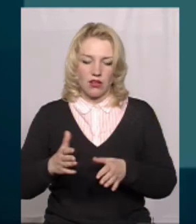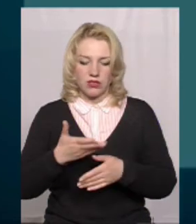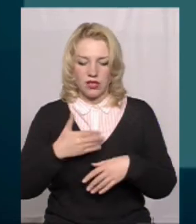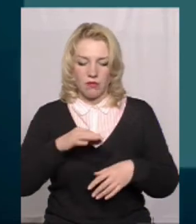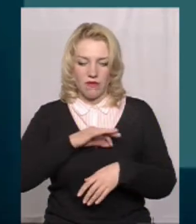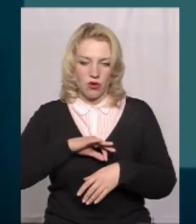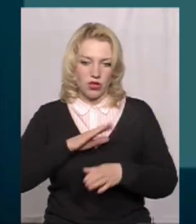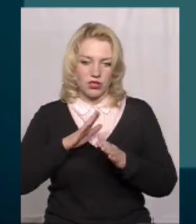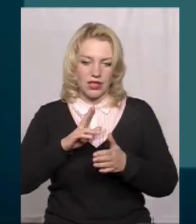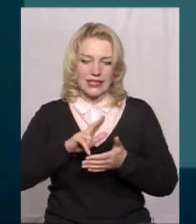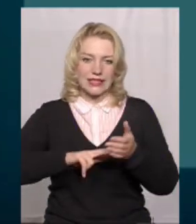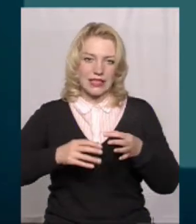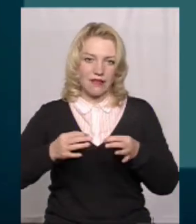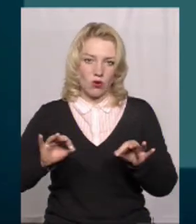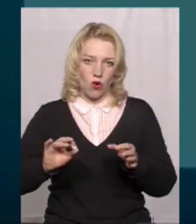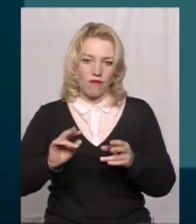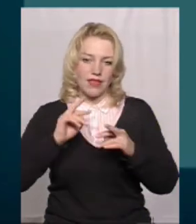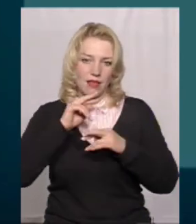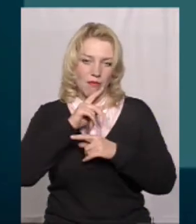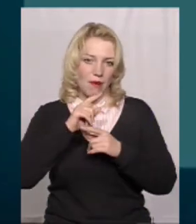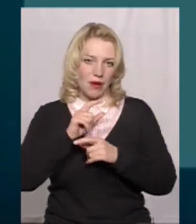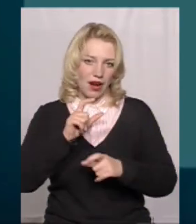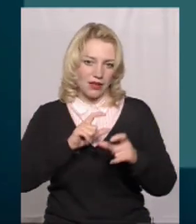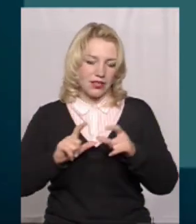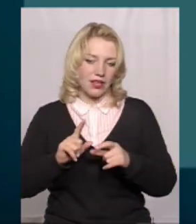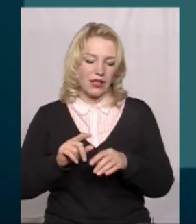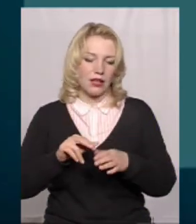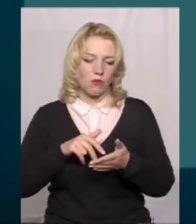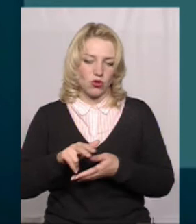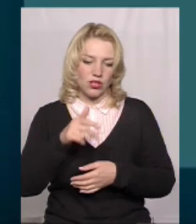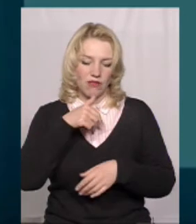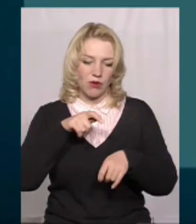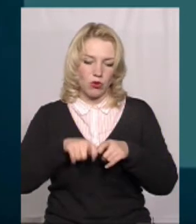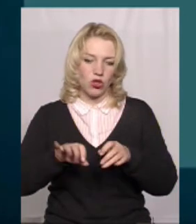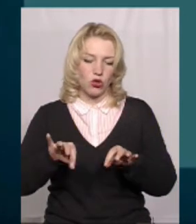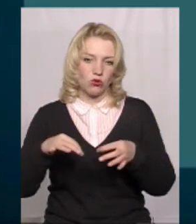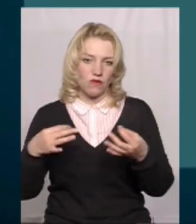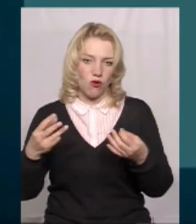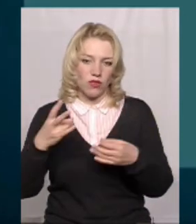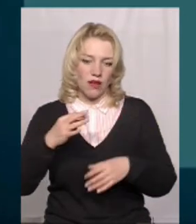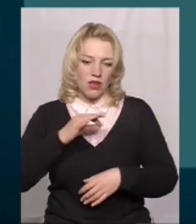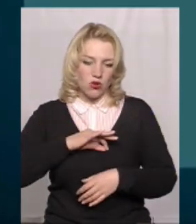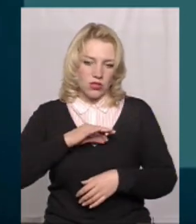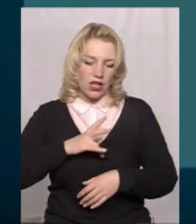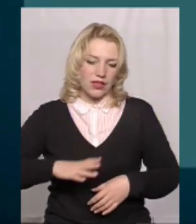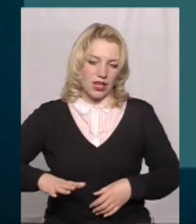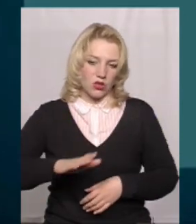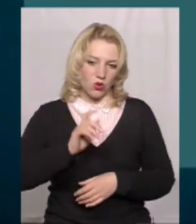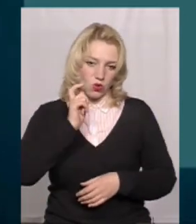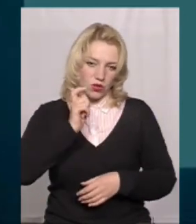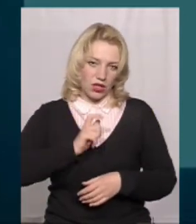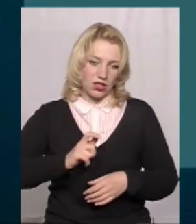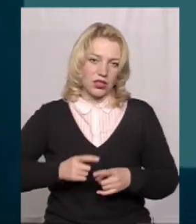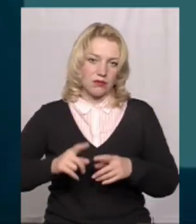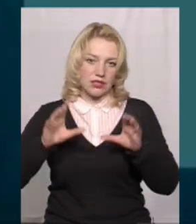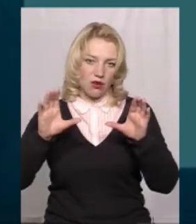тільки сертифіковані препарати, які пройшли випробування та дозволені для використання на території України чинним законодавством.